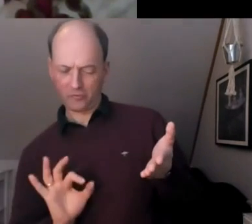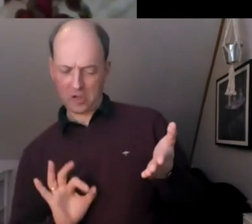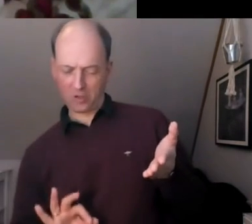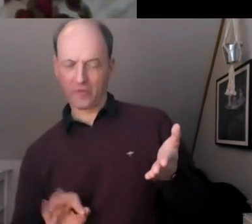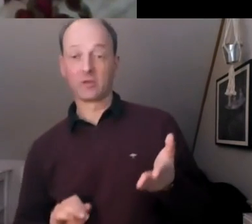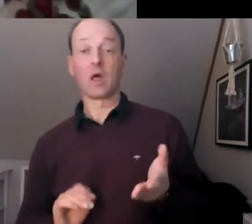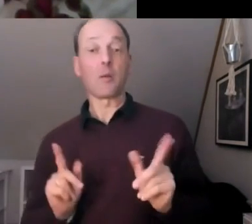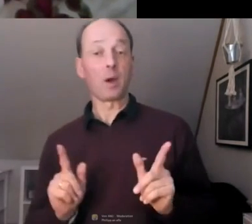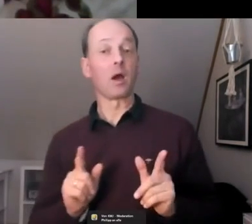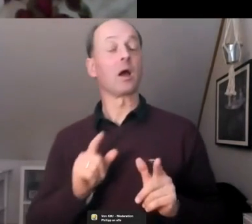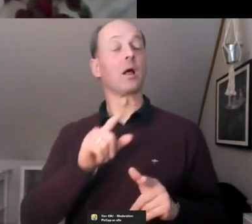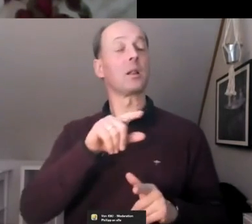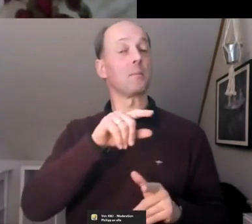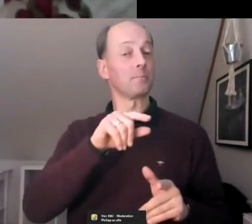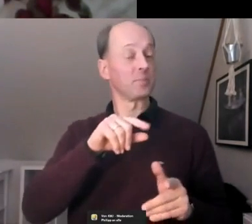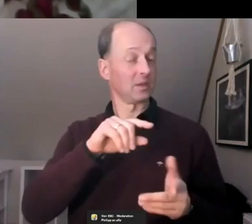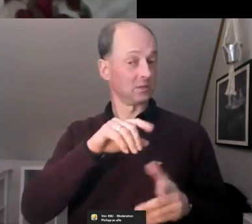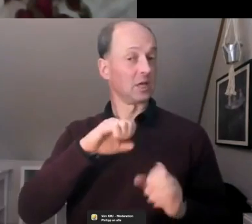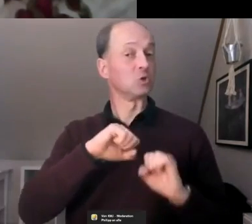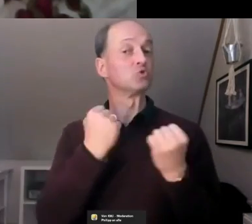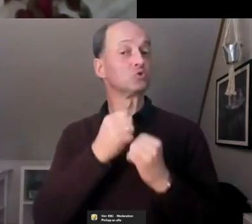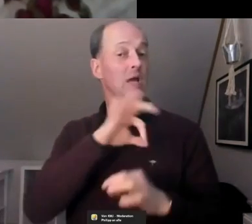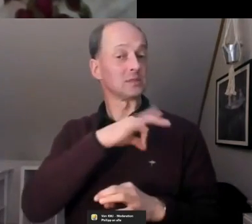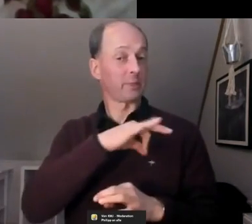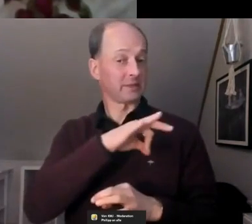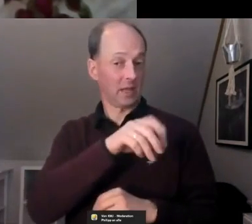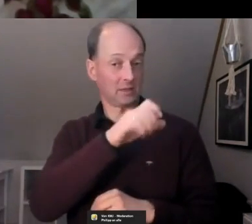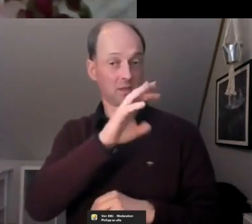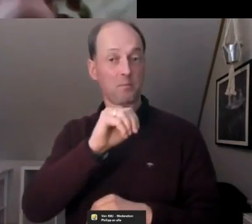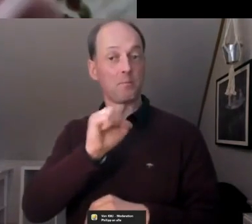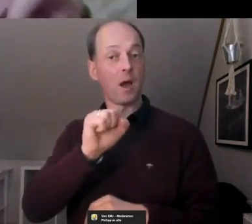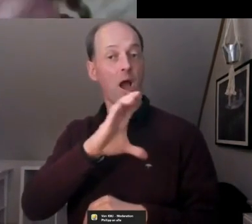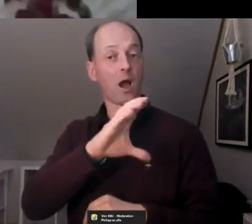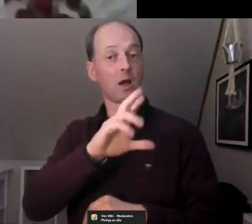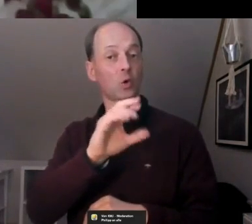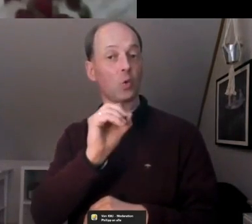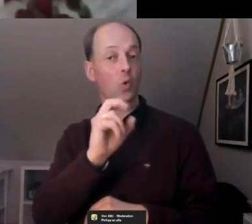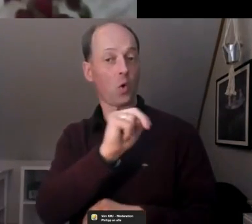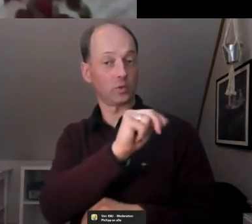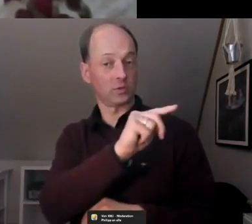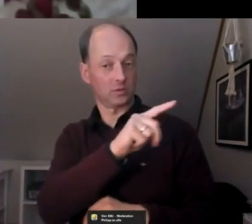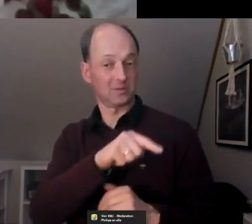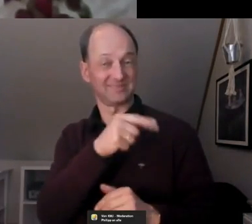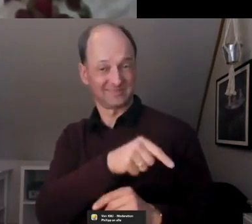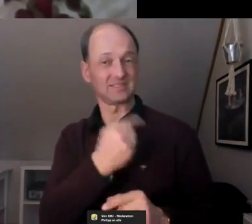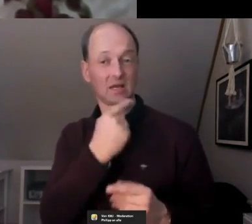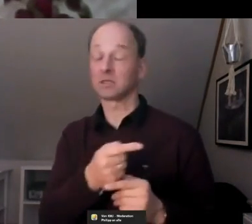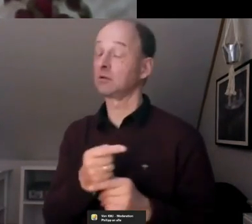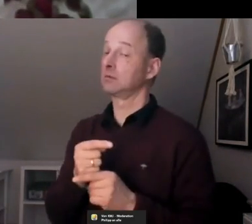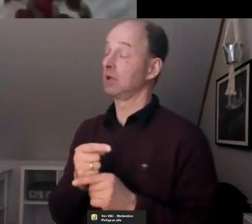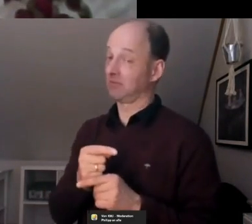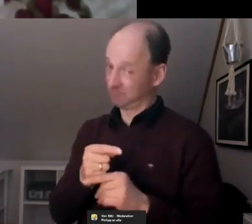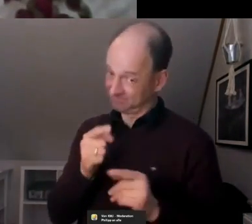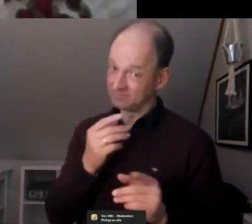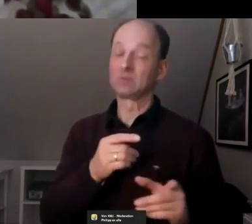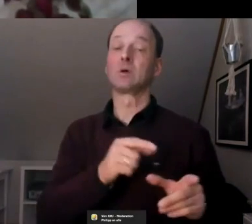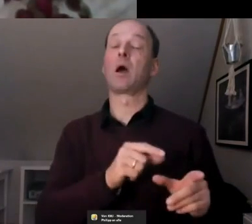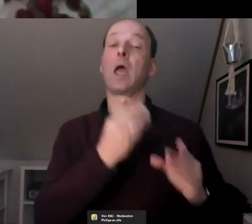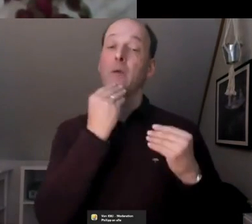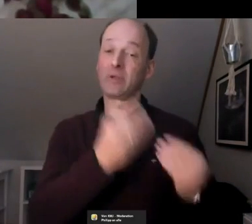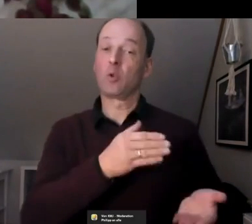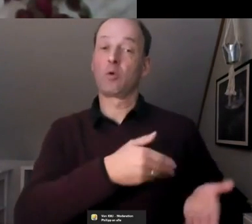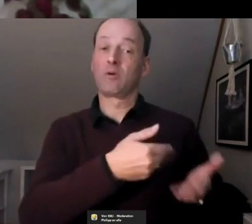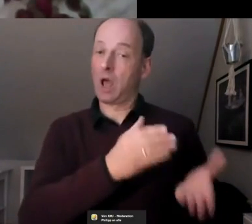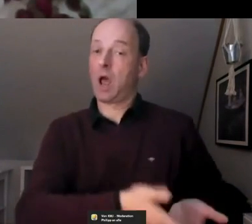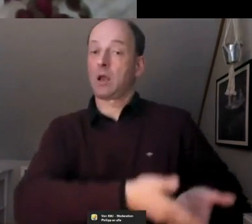gesagt hat, dass er die Empfehlung wirklich direkt ans Parlament und ohne Filter weitergeben wird. Wenn es allerdings jetzt der Fall wäre, dass er das